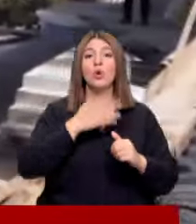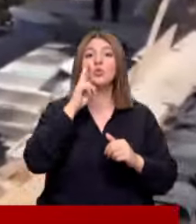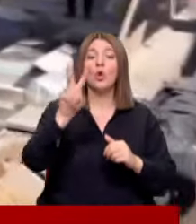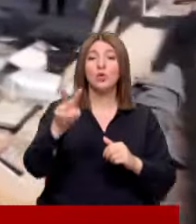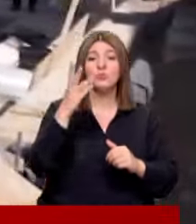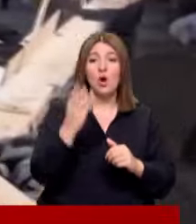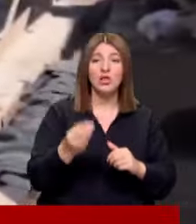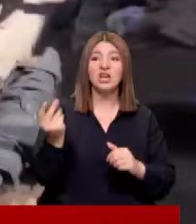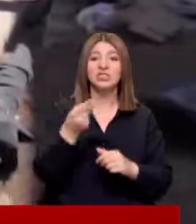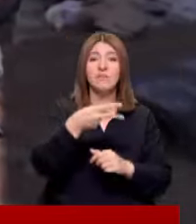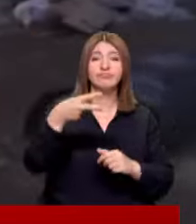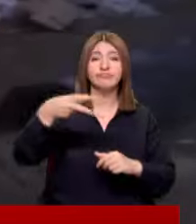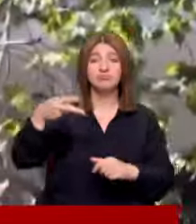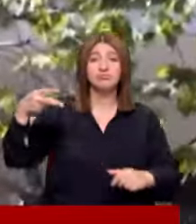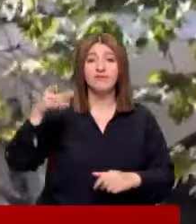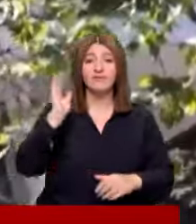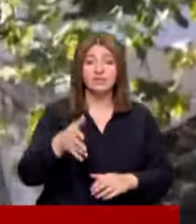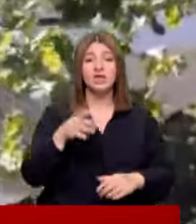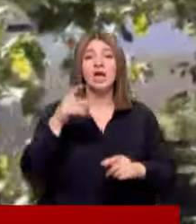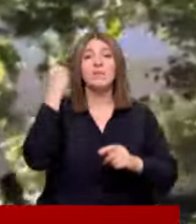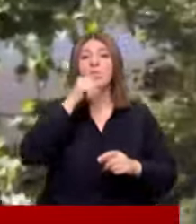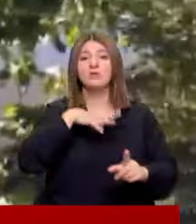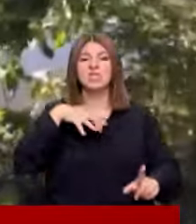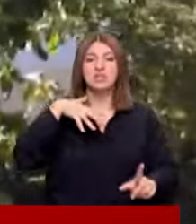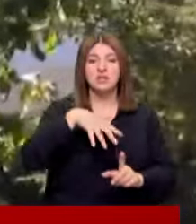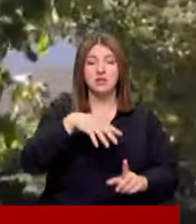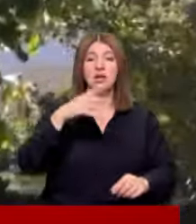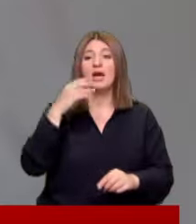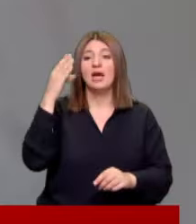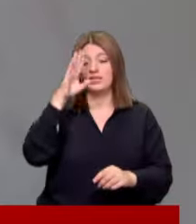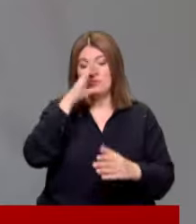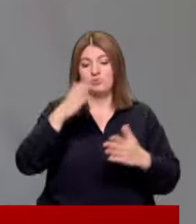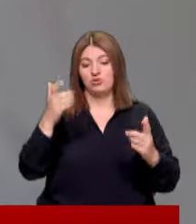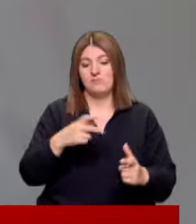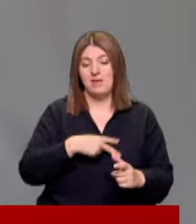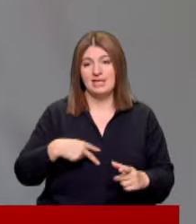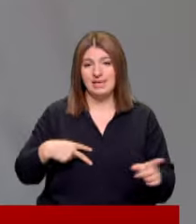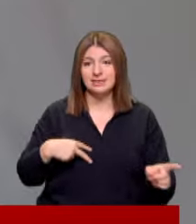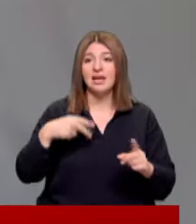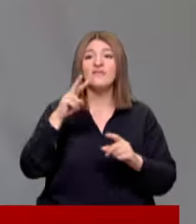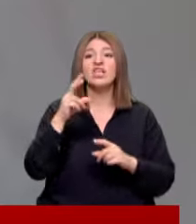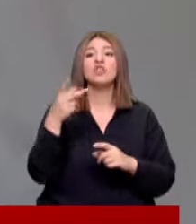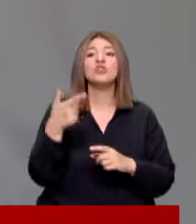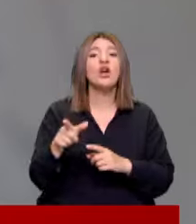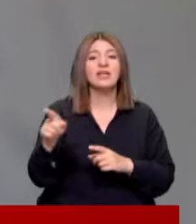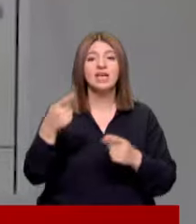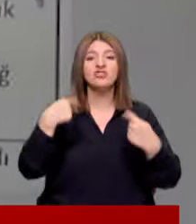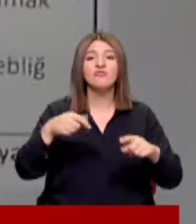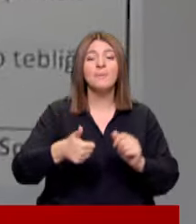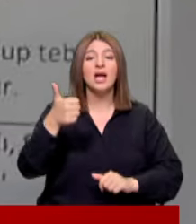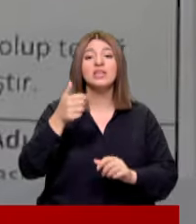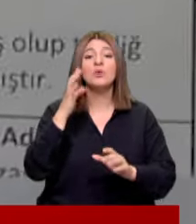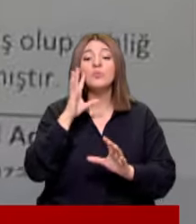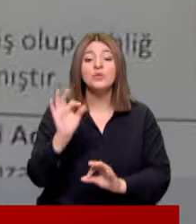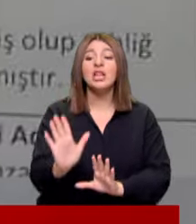alanında yükselen kaçak villalar için İmamoğlu'na yüklendi Erdoğan İstanbul Büyükşehir Belediyesi Vaniköy'deki kaçak yapının çevre bakanlığı